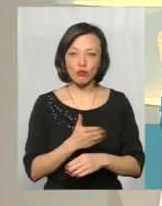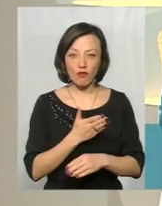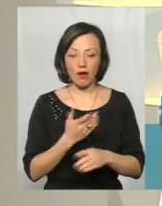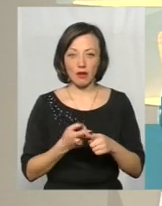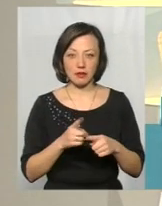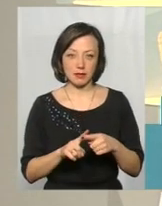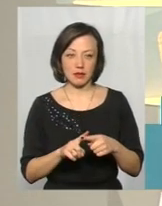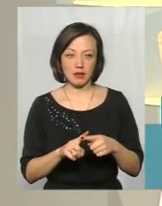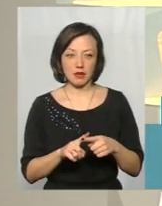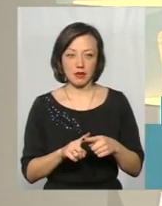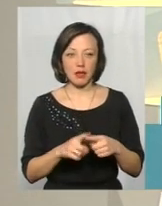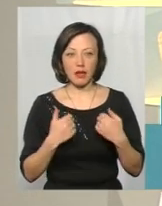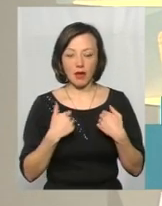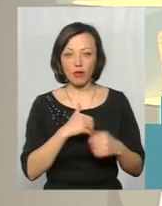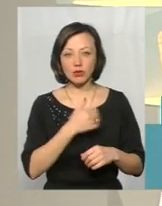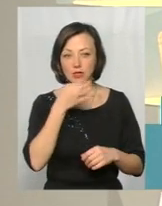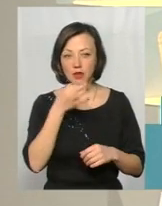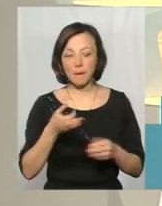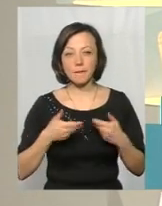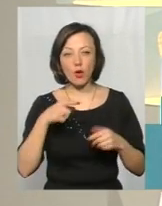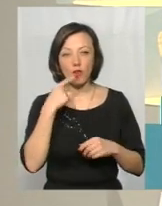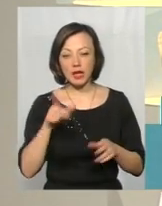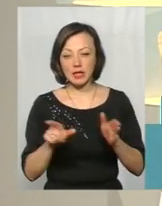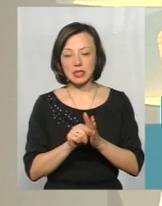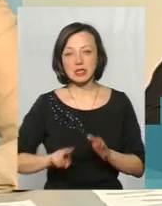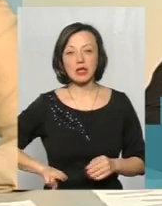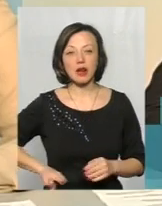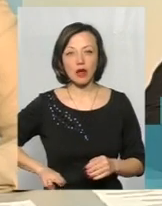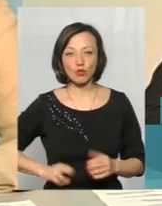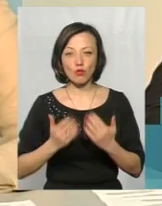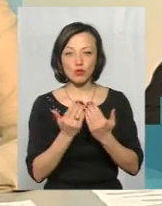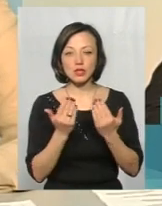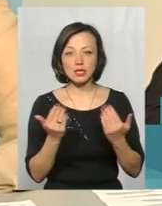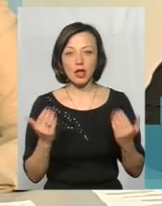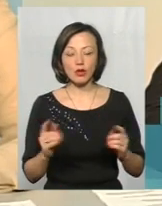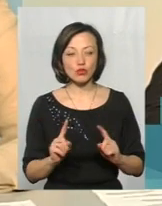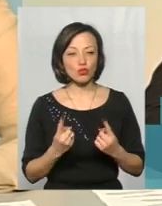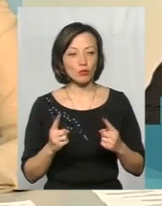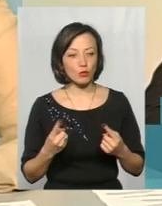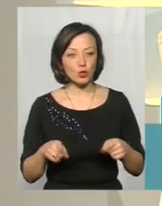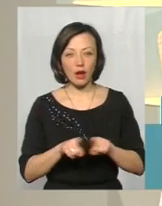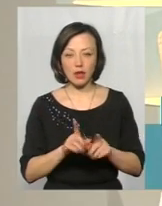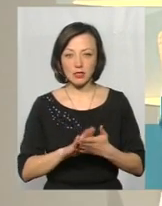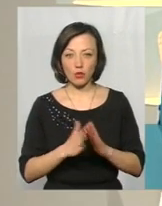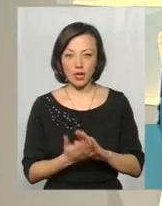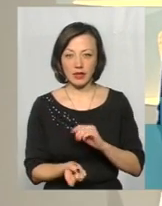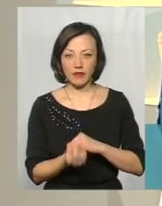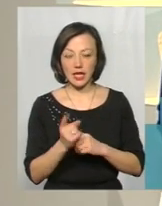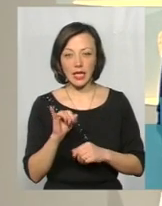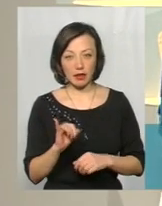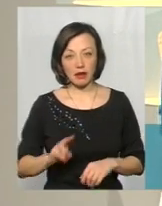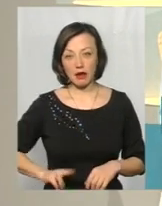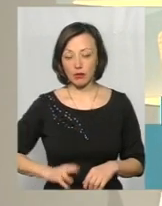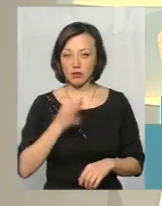навіть. Оскільки, я хочу так сказати, що ми говорили із директором музею, чому саме така ситуація виникла. І він